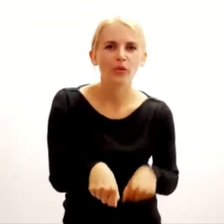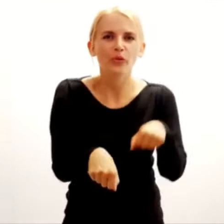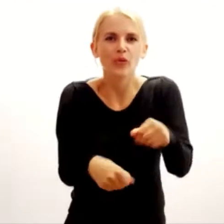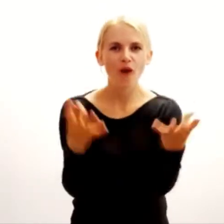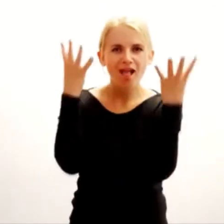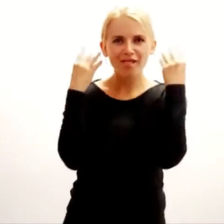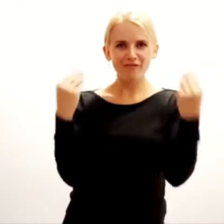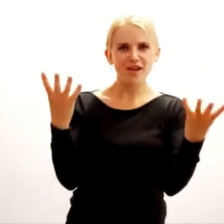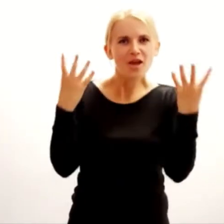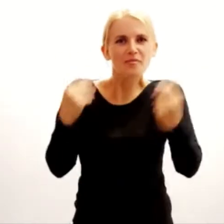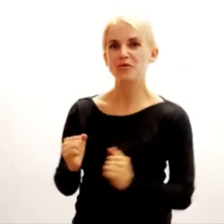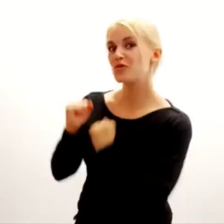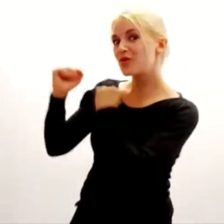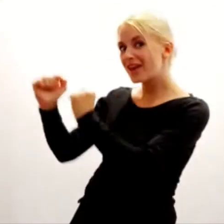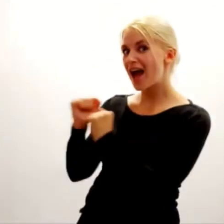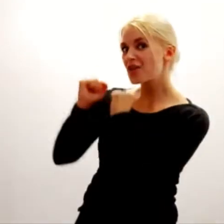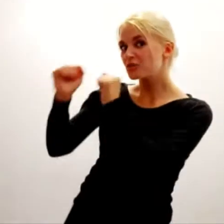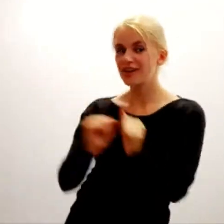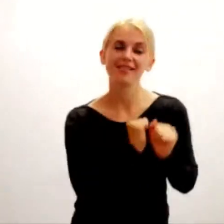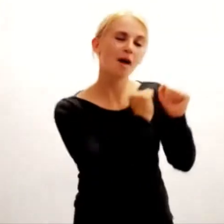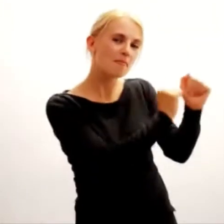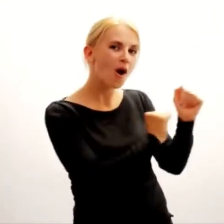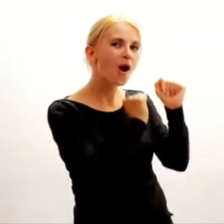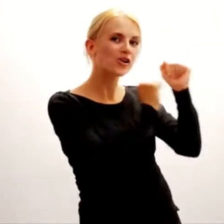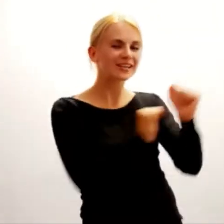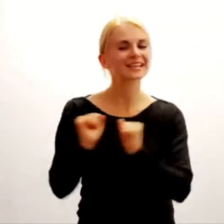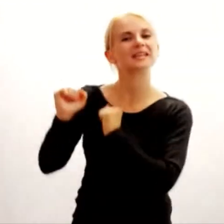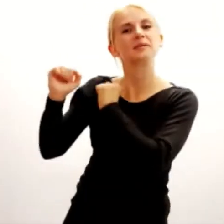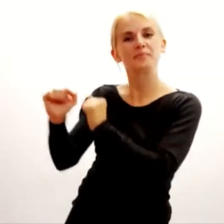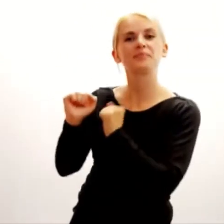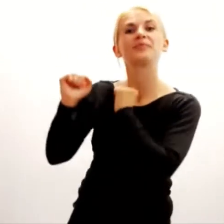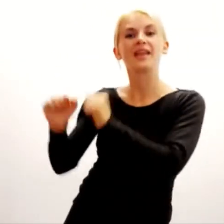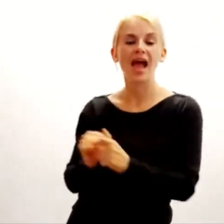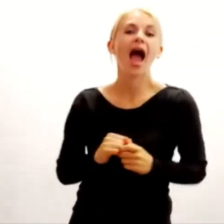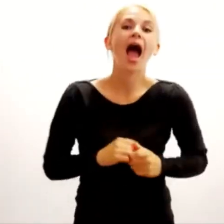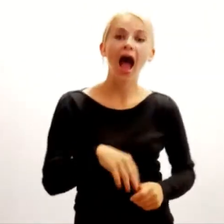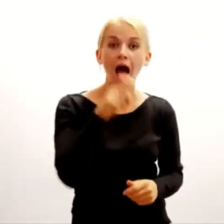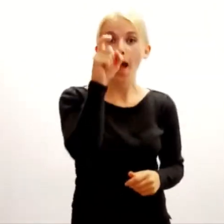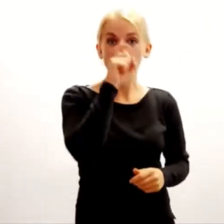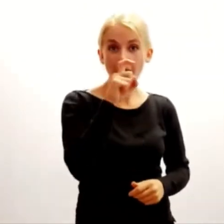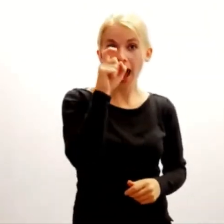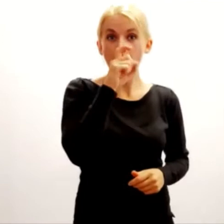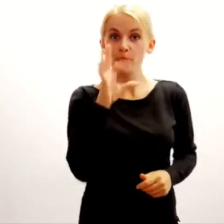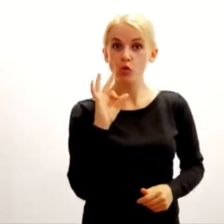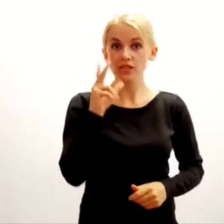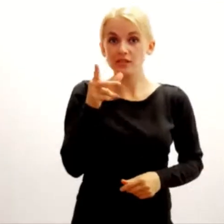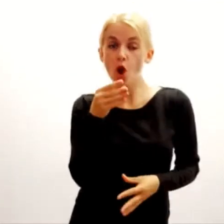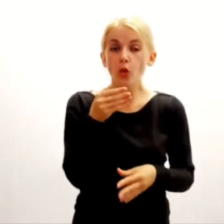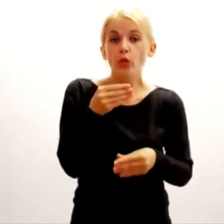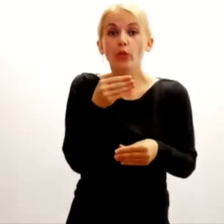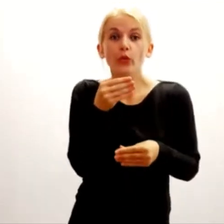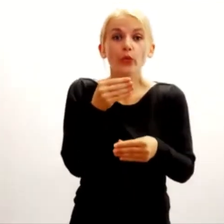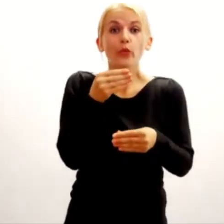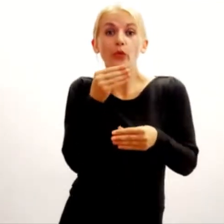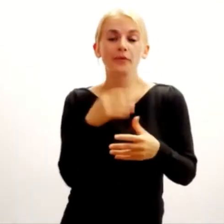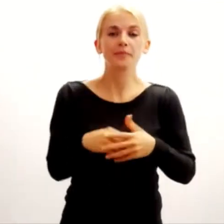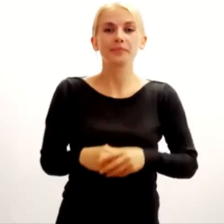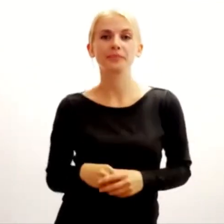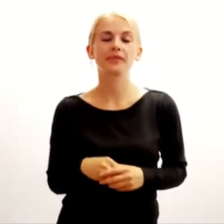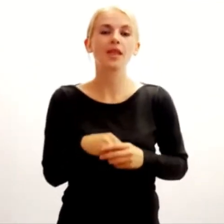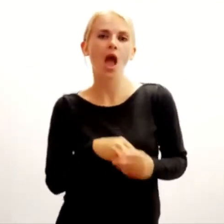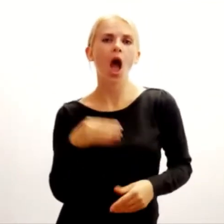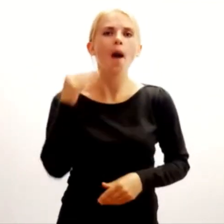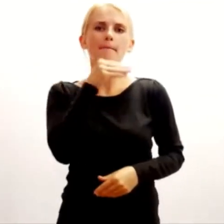Lwy bujają się na boki A papugi piją soki